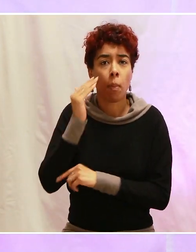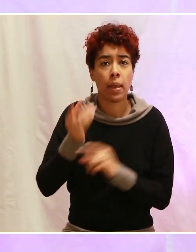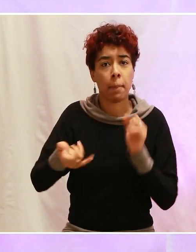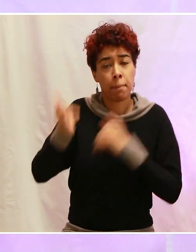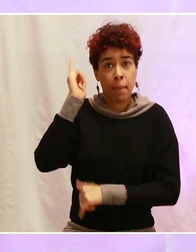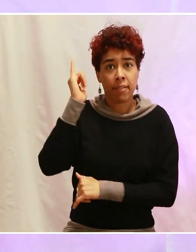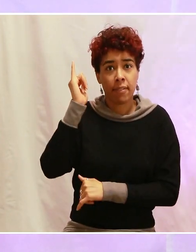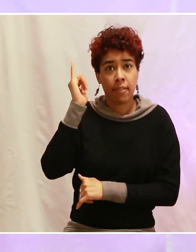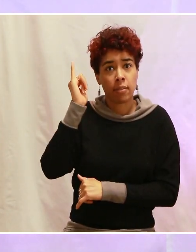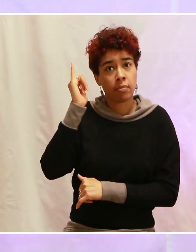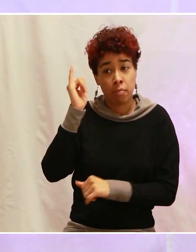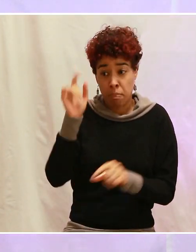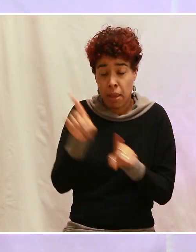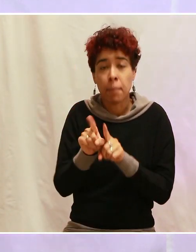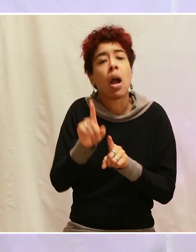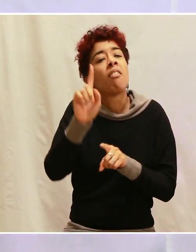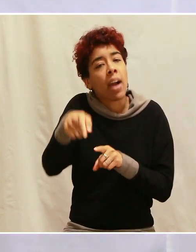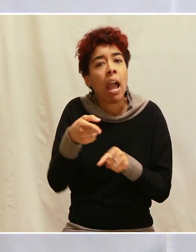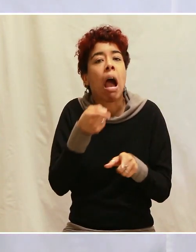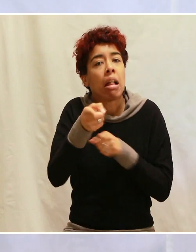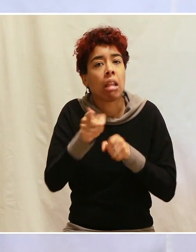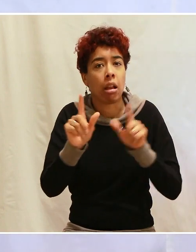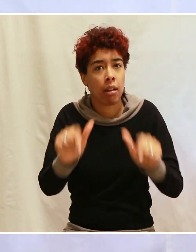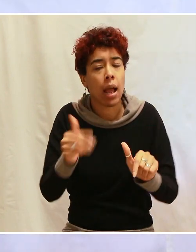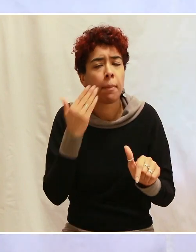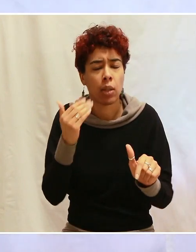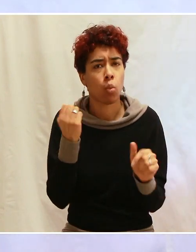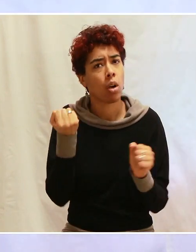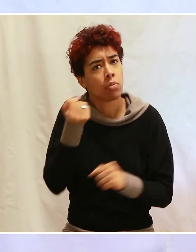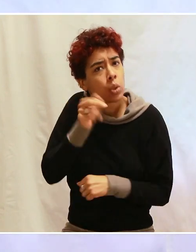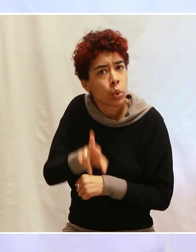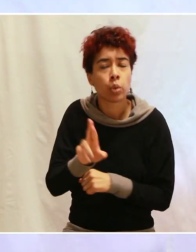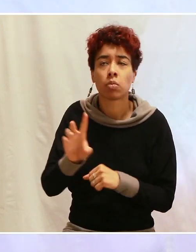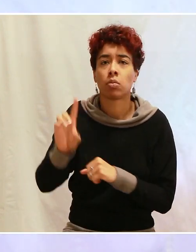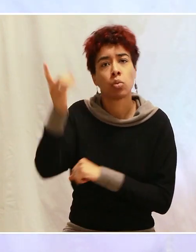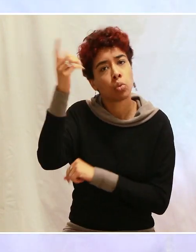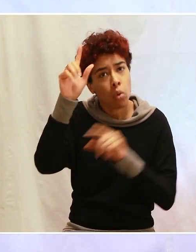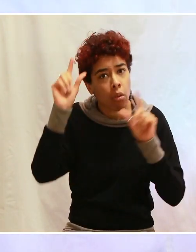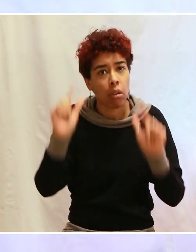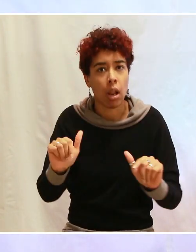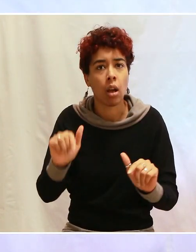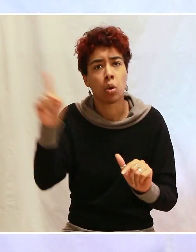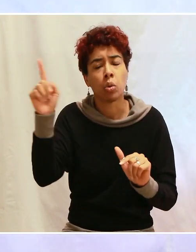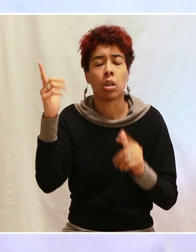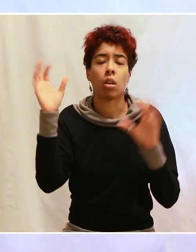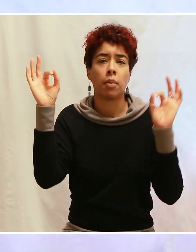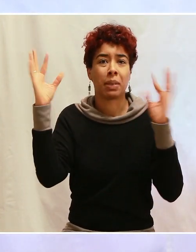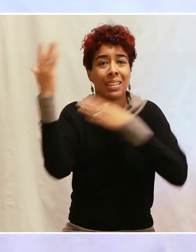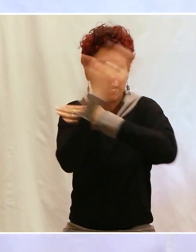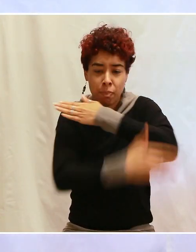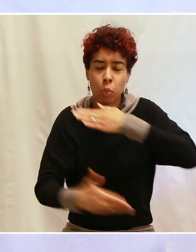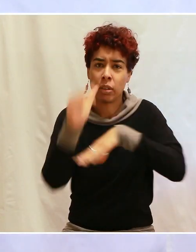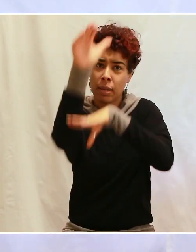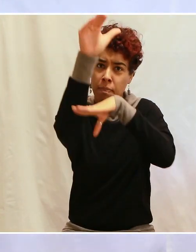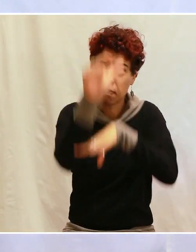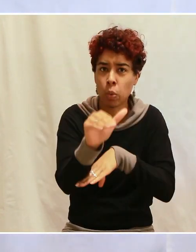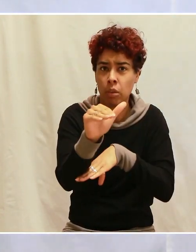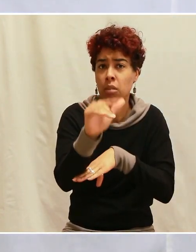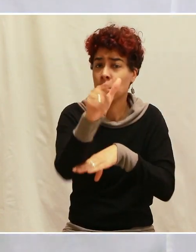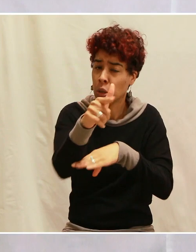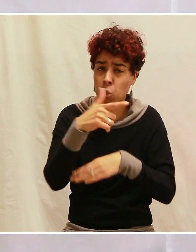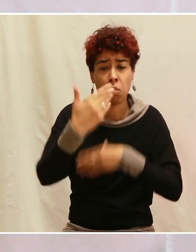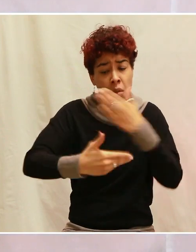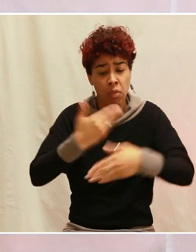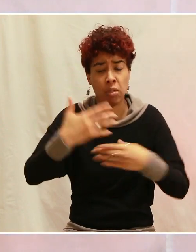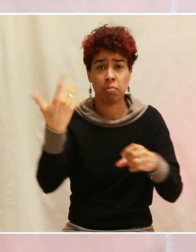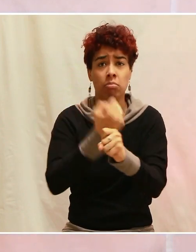'existent pas ni quoi que ce soit. Non, non. Ça veut dire que tu es dans une assurance que Dieu est avec toi, qu'il est ton bouclier et qu'il te fait marcher de victoire